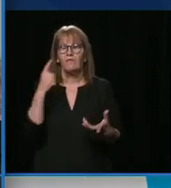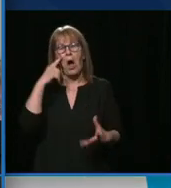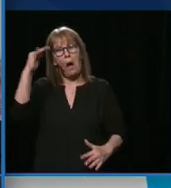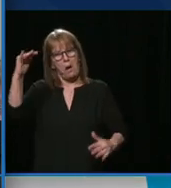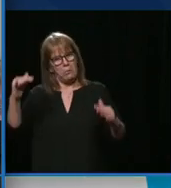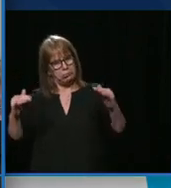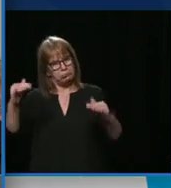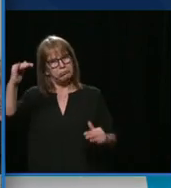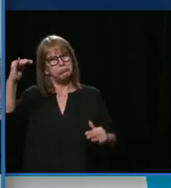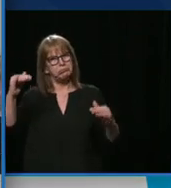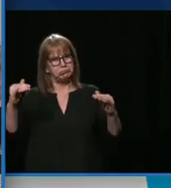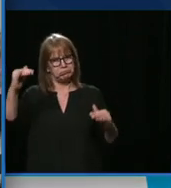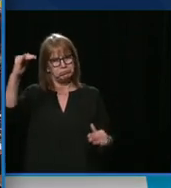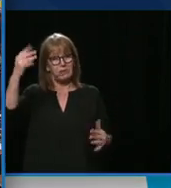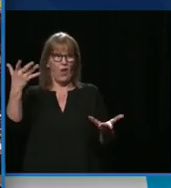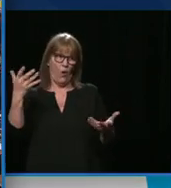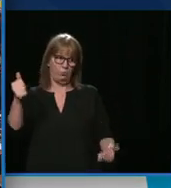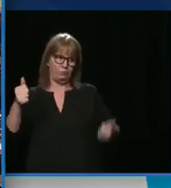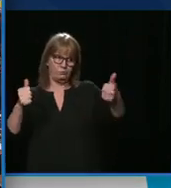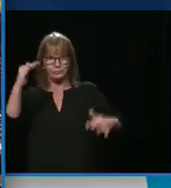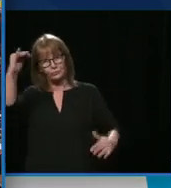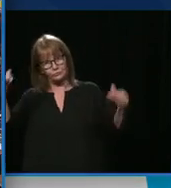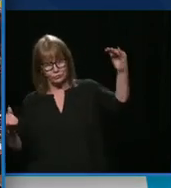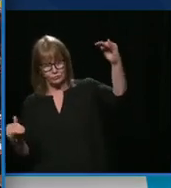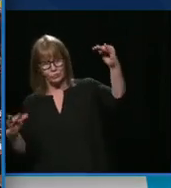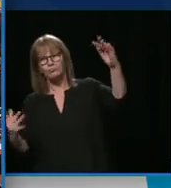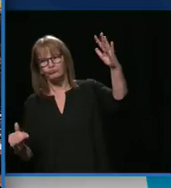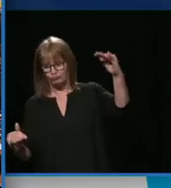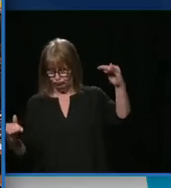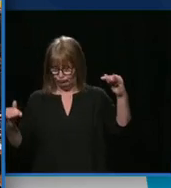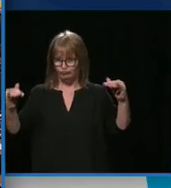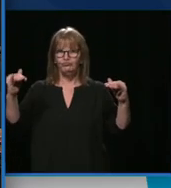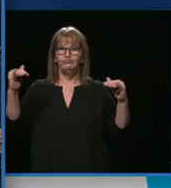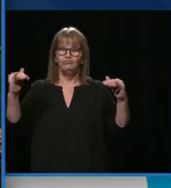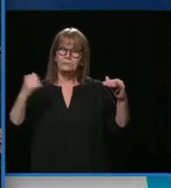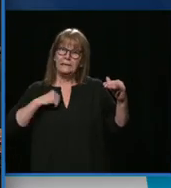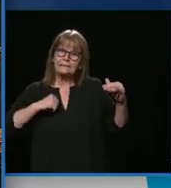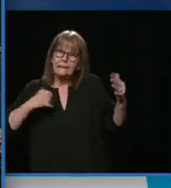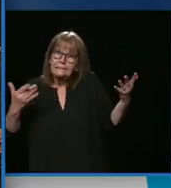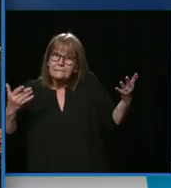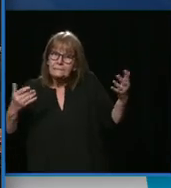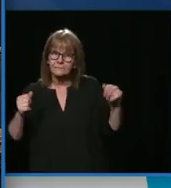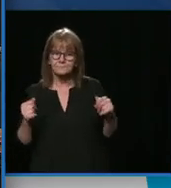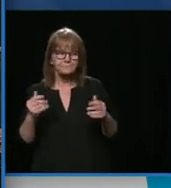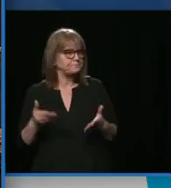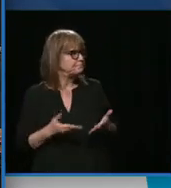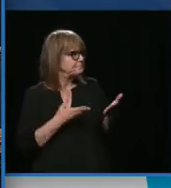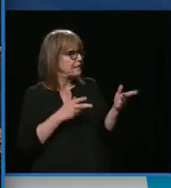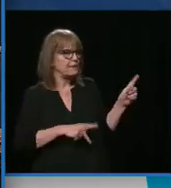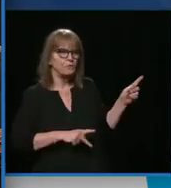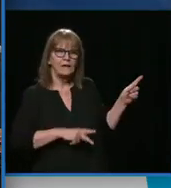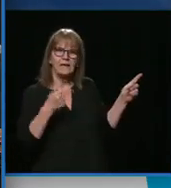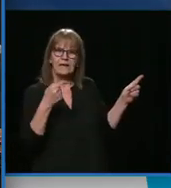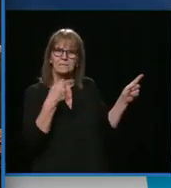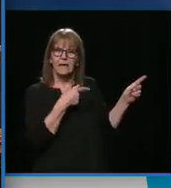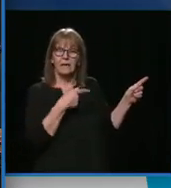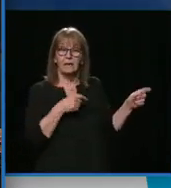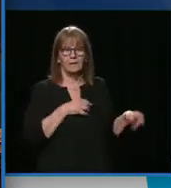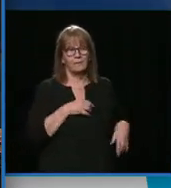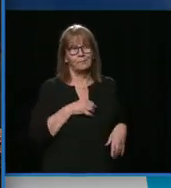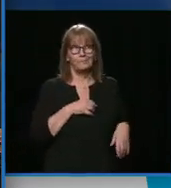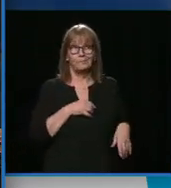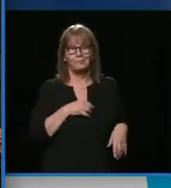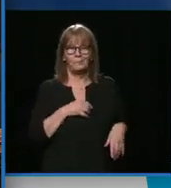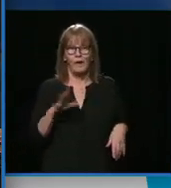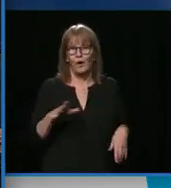des contrats privés. Première complémentaire, Mme la députée de Gaspé. M. le Président, c'est drôle et ce n pas drôle parce que chaque fois qu'on